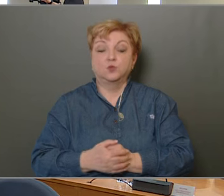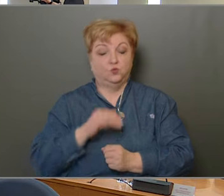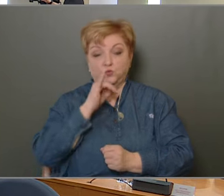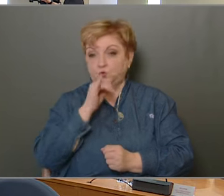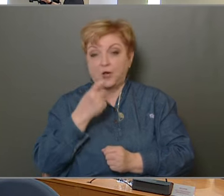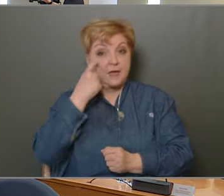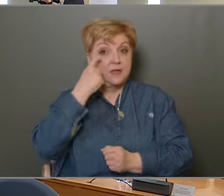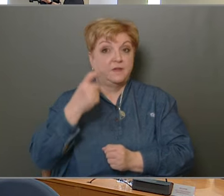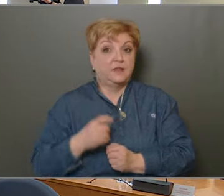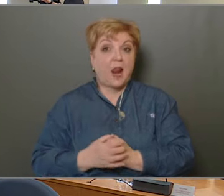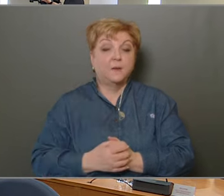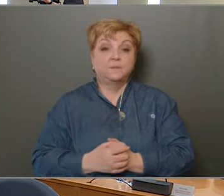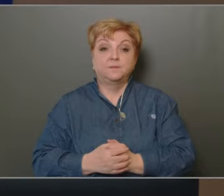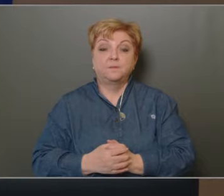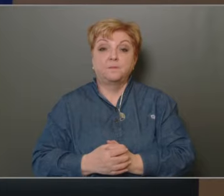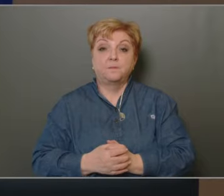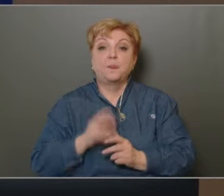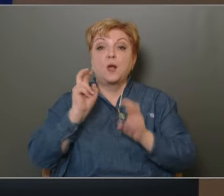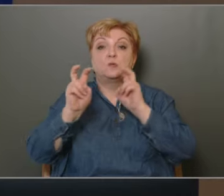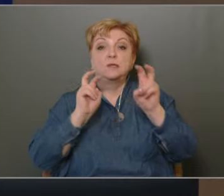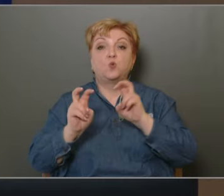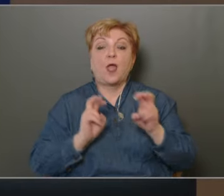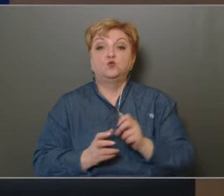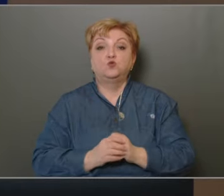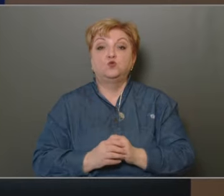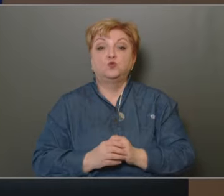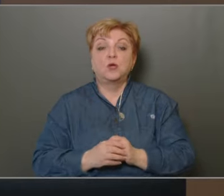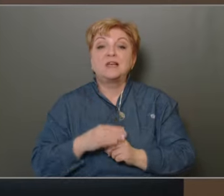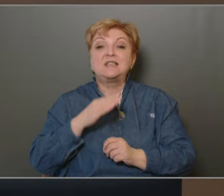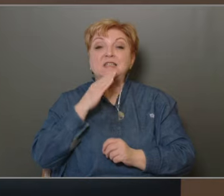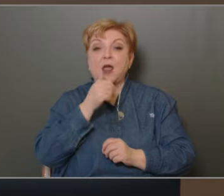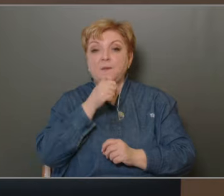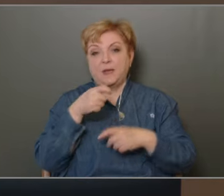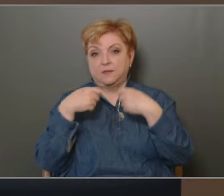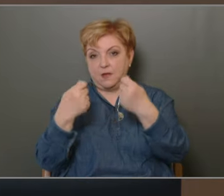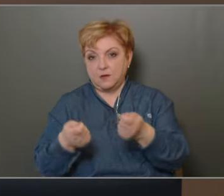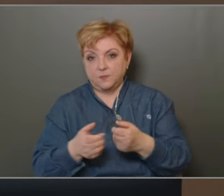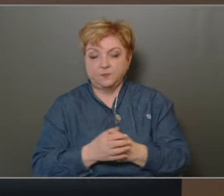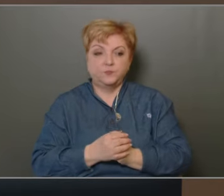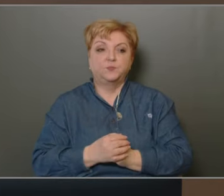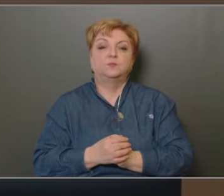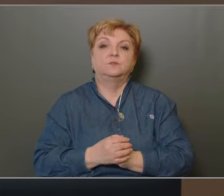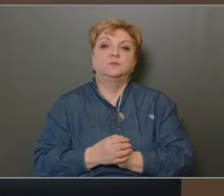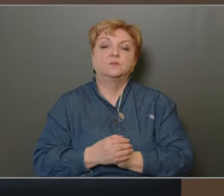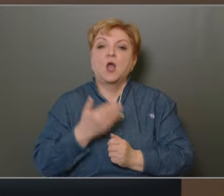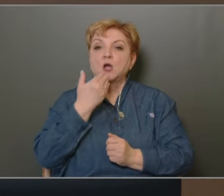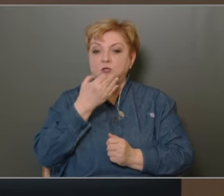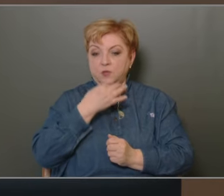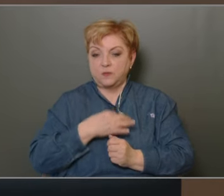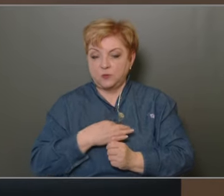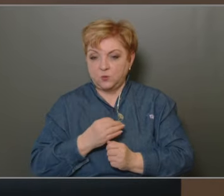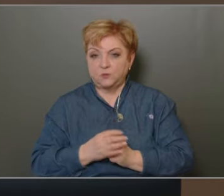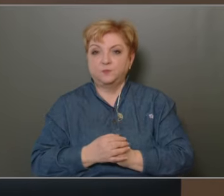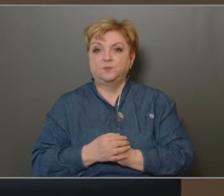Nincs. Észrevétel van-e? Hozzászólás. Igen. Szalai Péternek adom meg a szó. Köszönöm a szót,